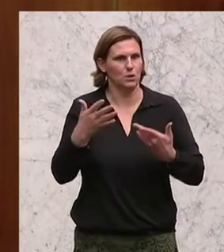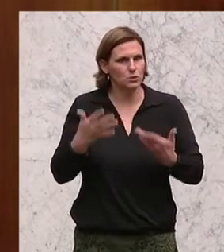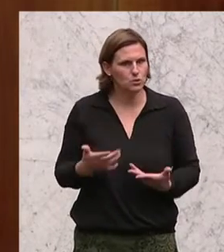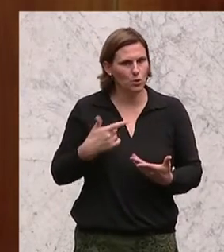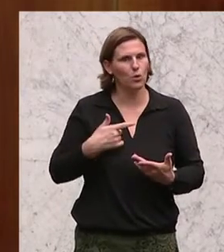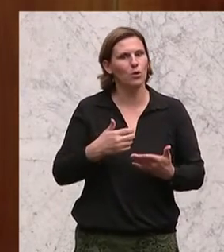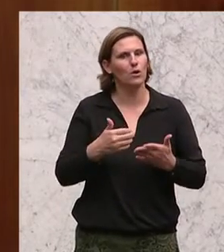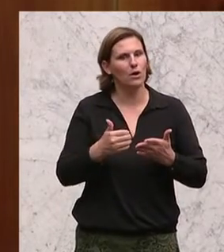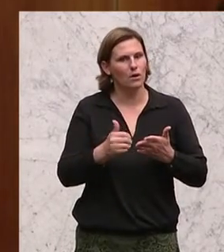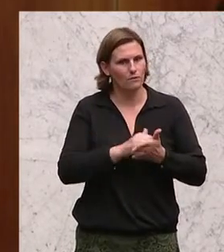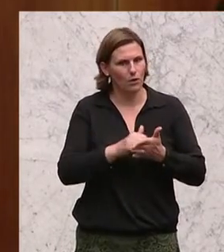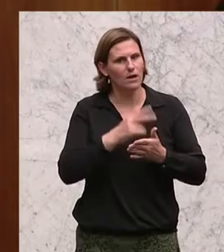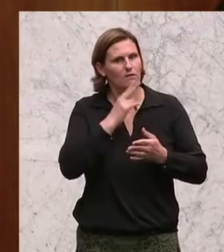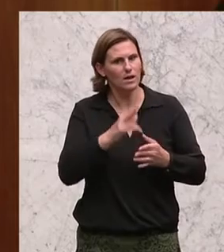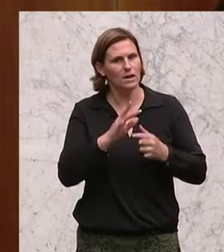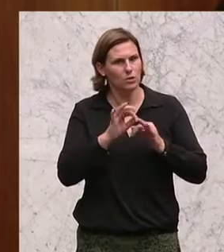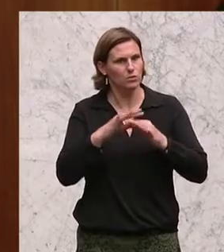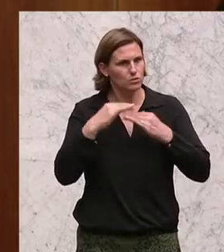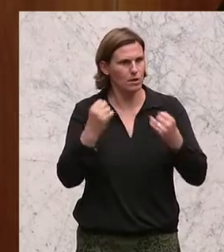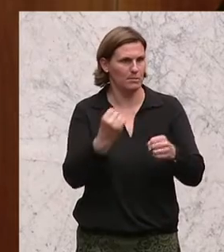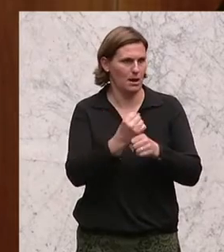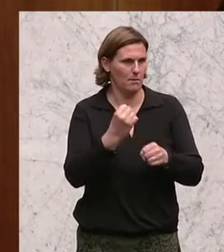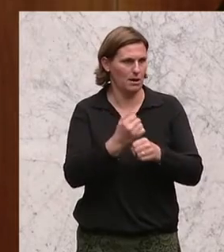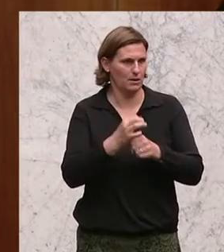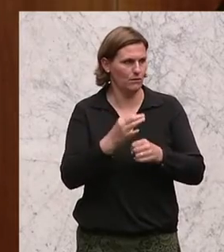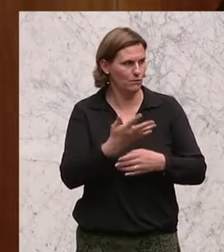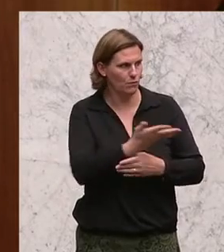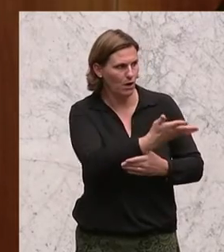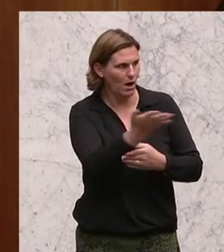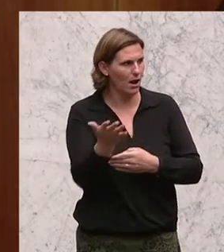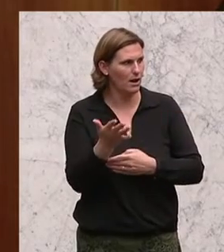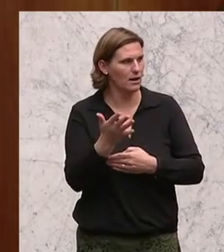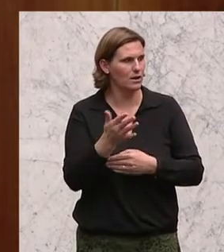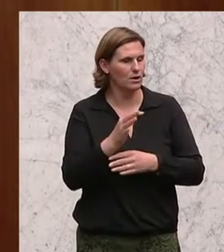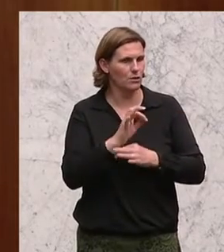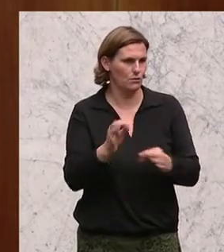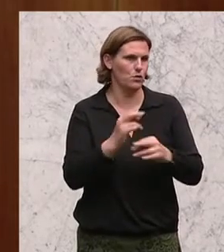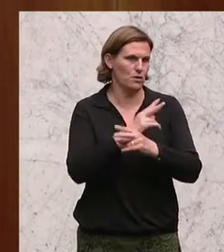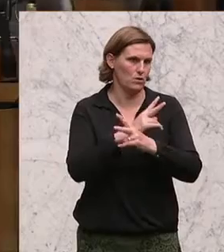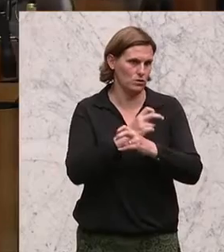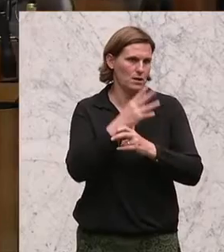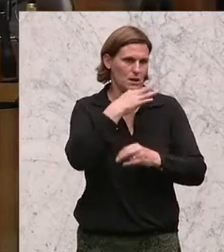gute Zusammenarbeit mit allen von Ihnen im Sinne der österreichischen Frauen.